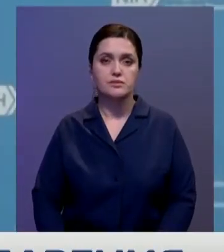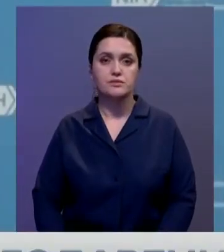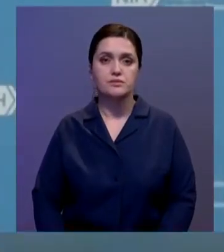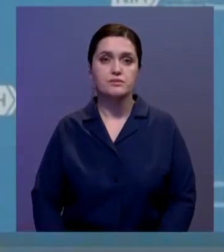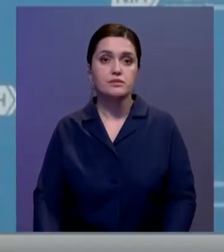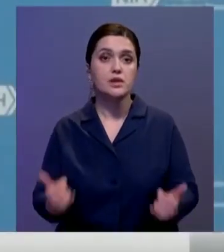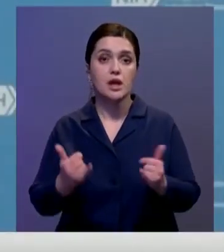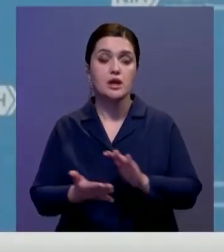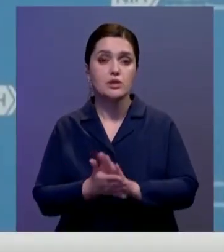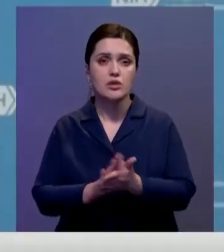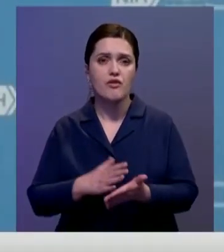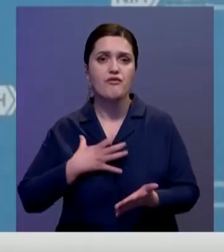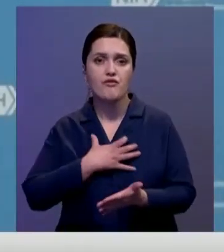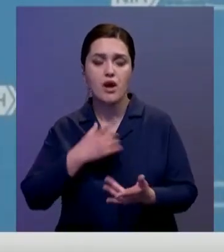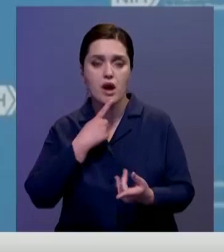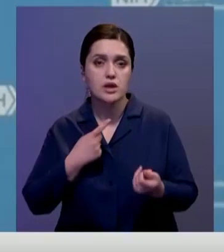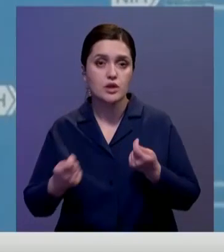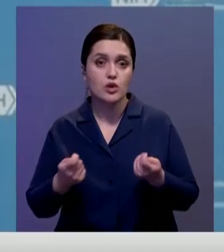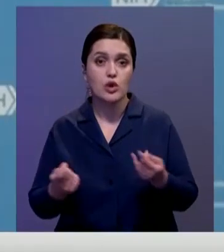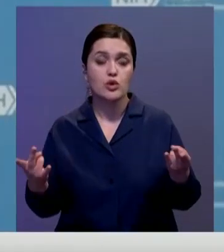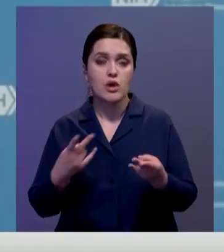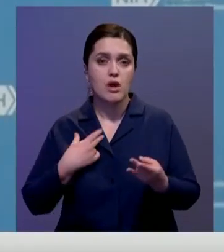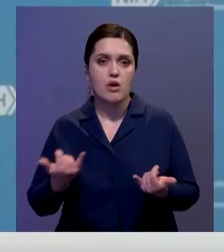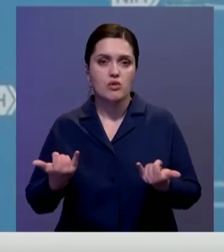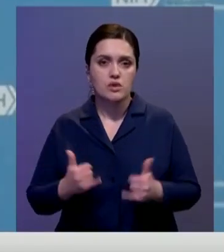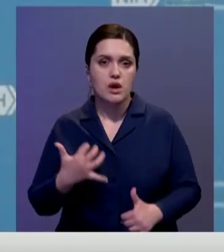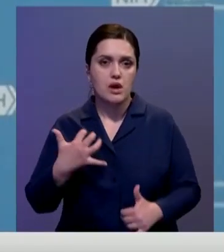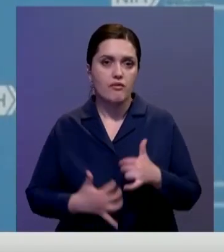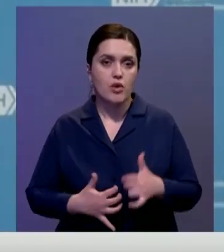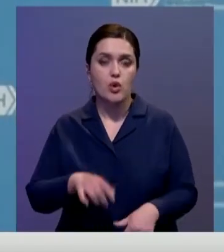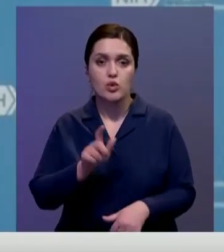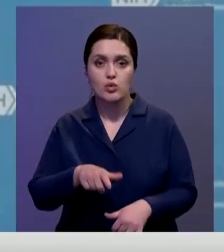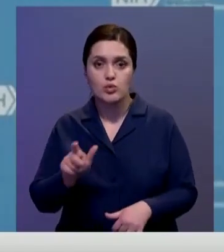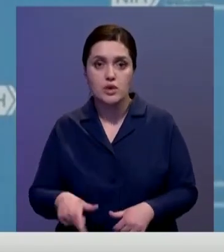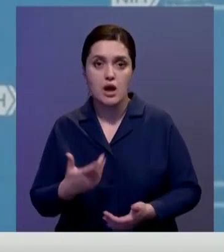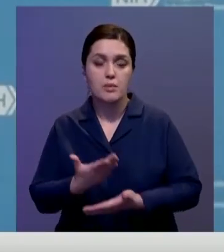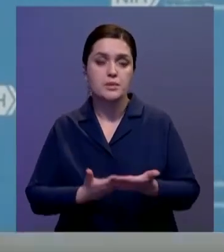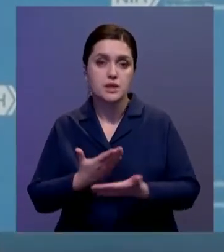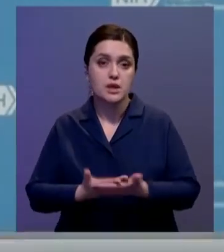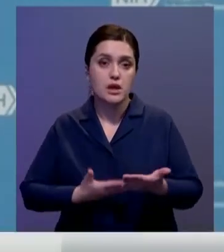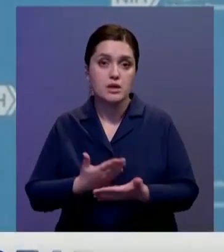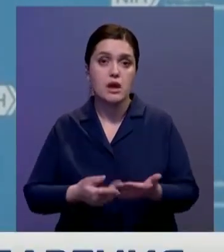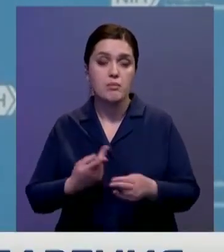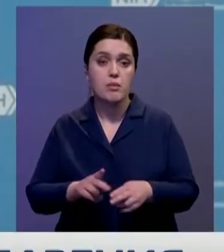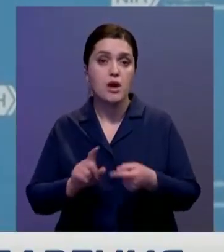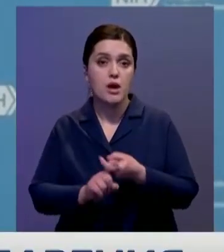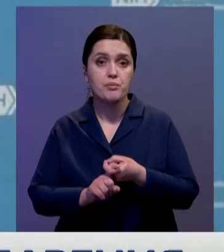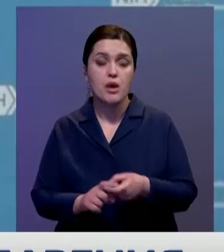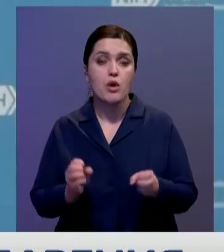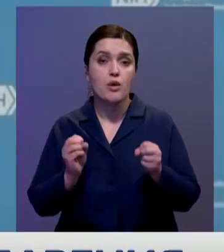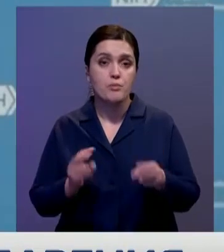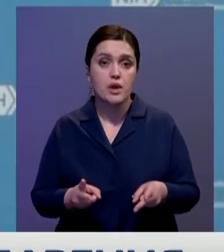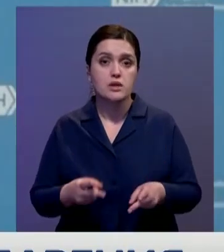В нынешней ситуации важно быть осторожным. Меня удивляет равнодушие людей. Объяснить общественности, насколько эта инфекция опасна,